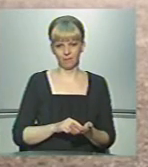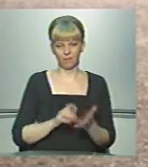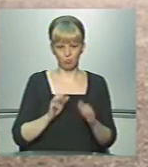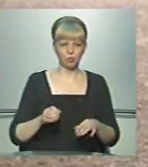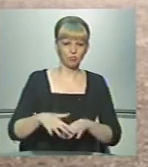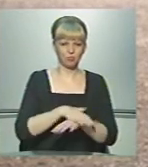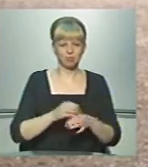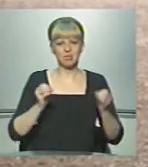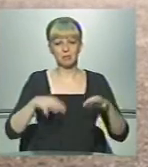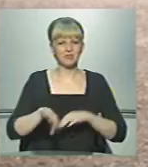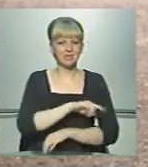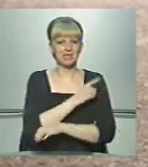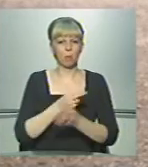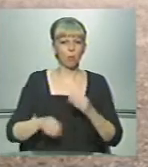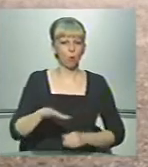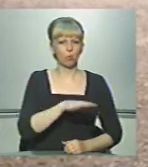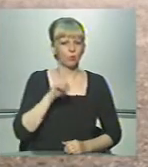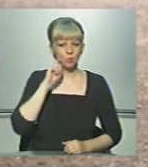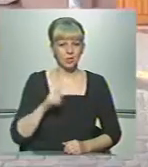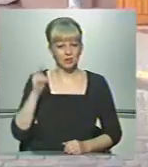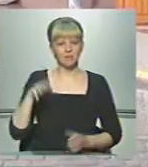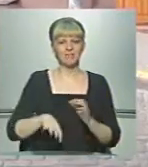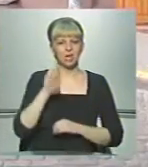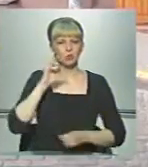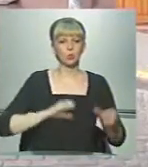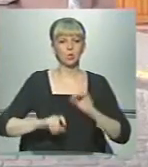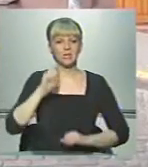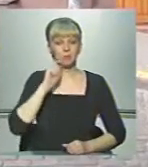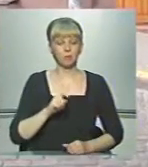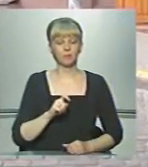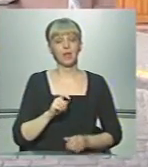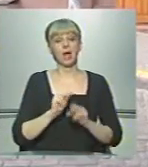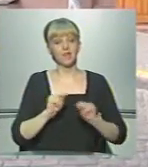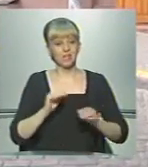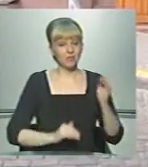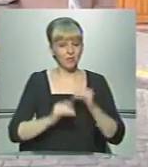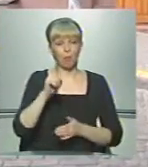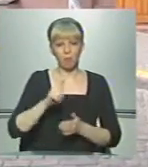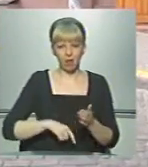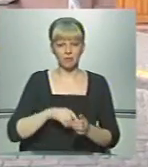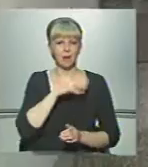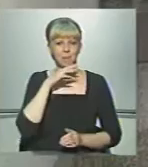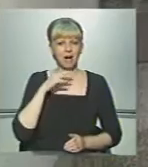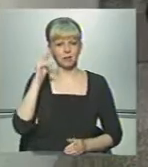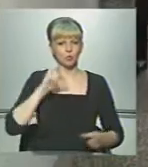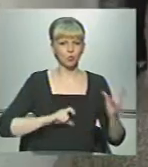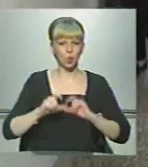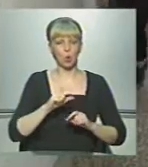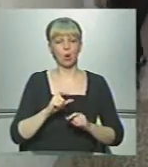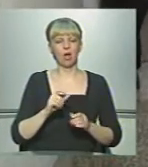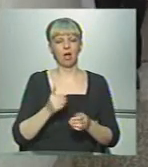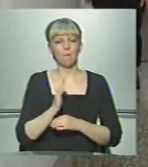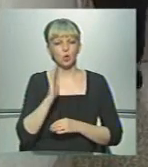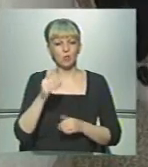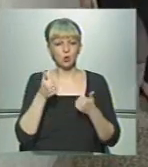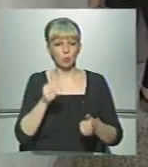кучкуватися, збирати всі сили по Україні, все студентство України. У свою чергу викладачі вищі впевні, що багатьох сподей мотивують добре